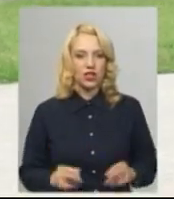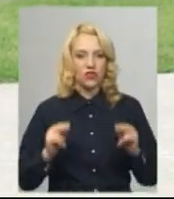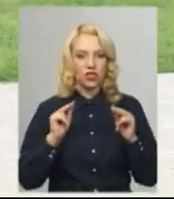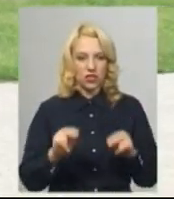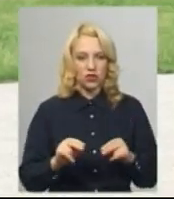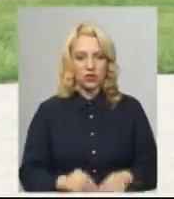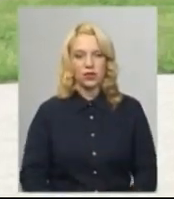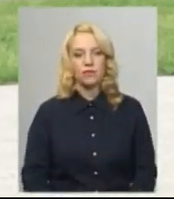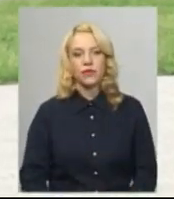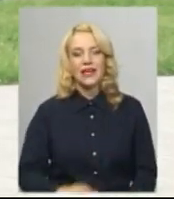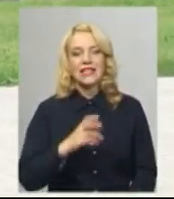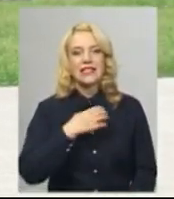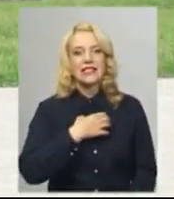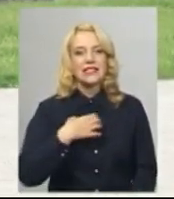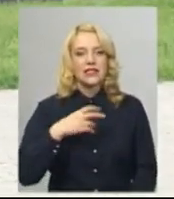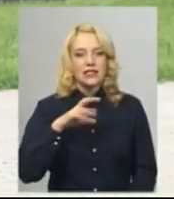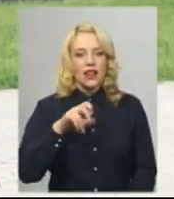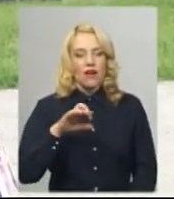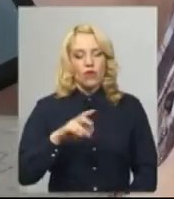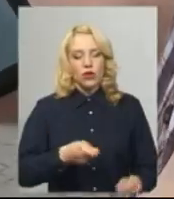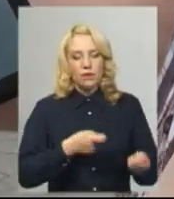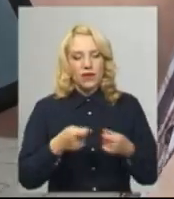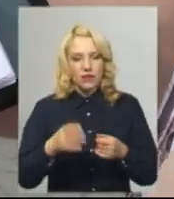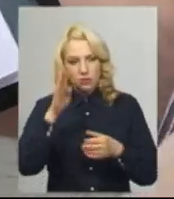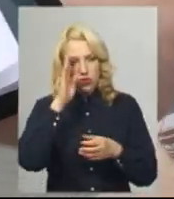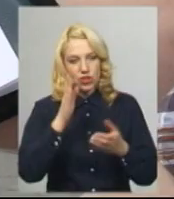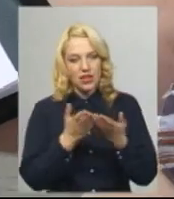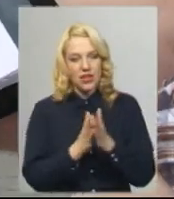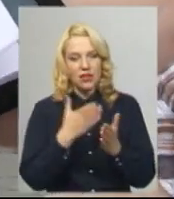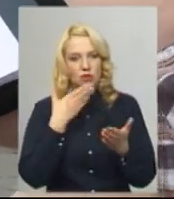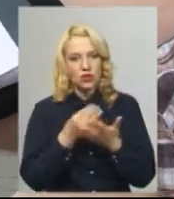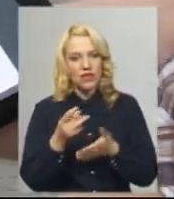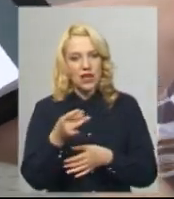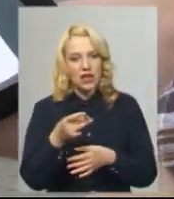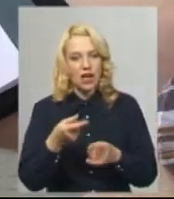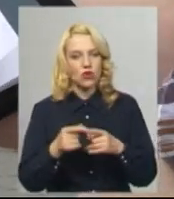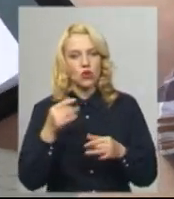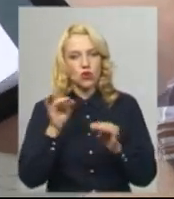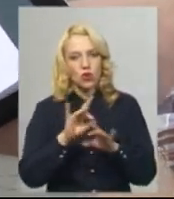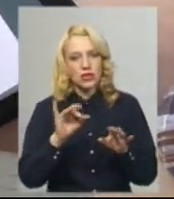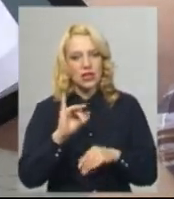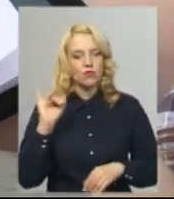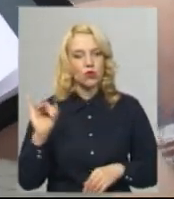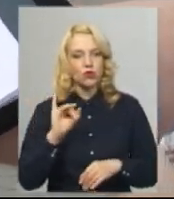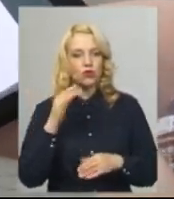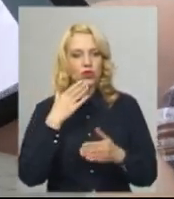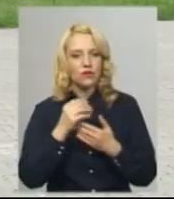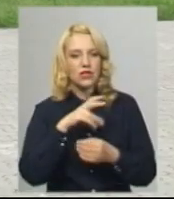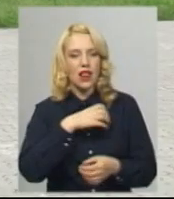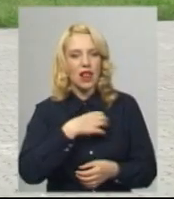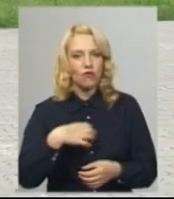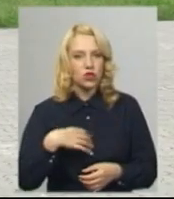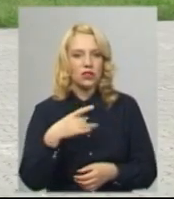Краєзнавець зі Славути Валерій Напиткін привіз книгу про свій район та його населені пункти. Науковець говорить про давню історію Славутського району і хоче зберегти його.